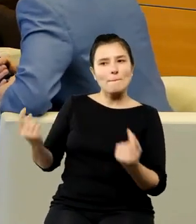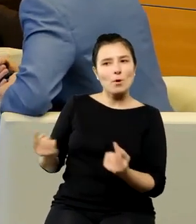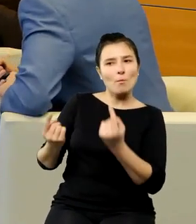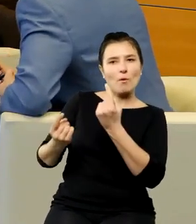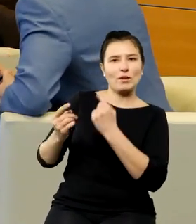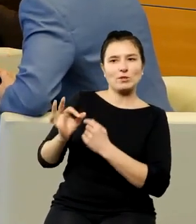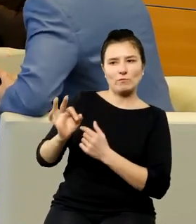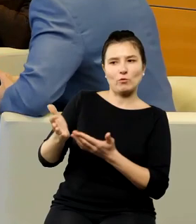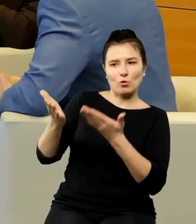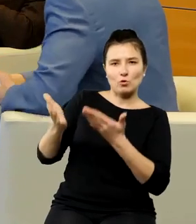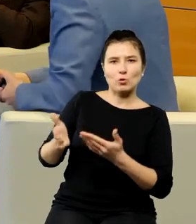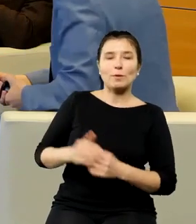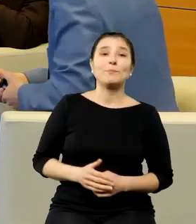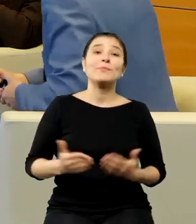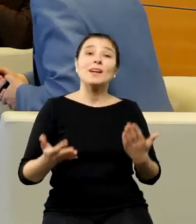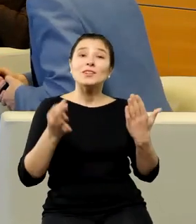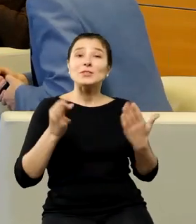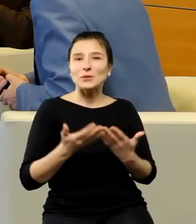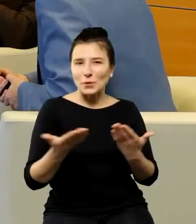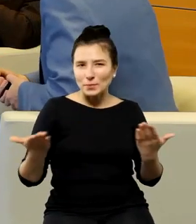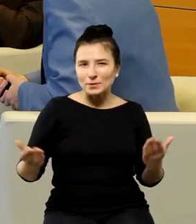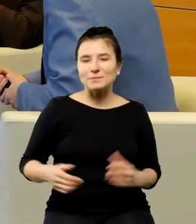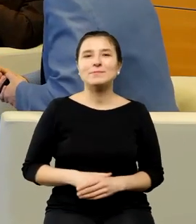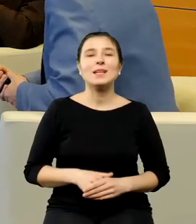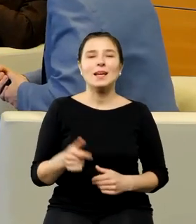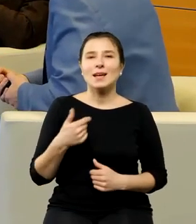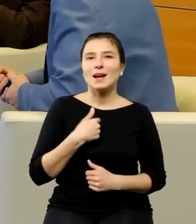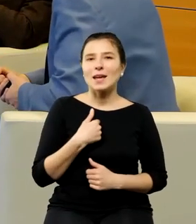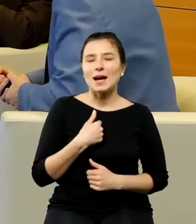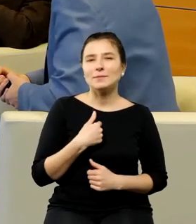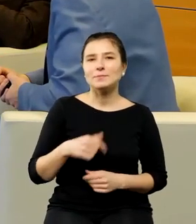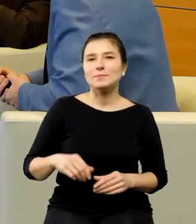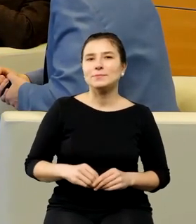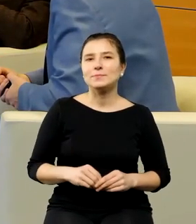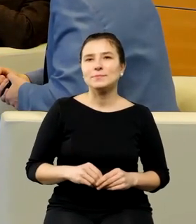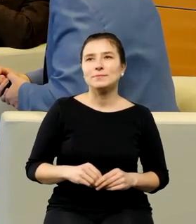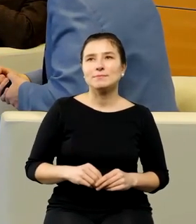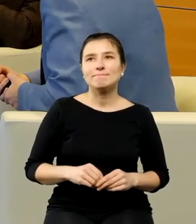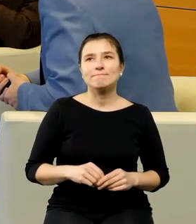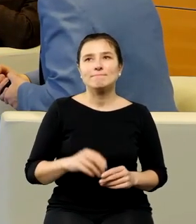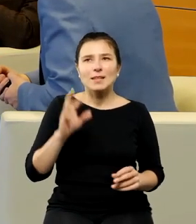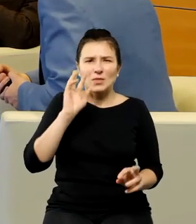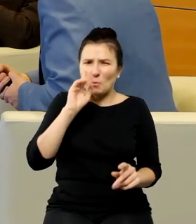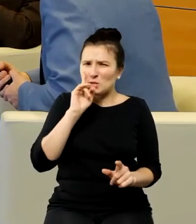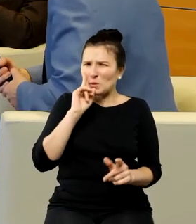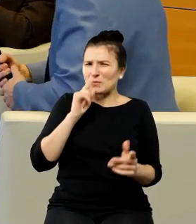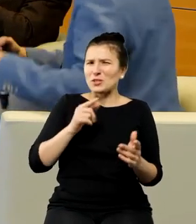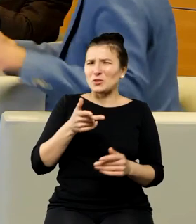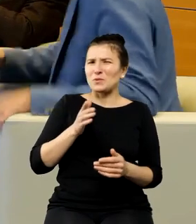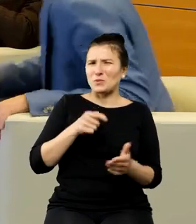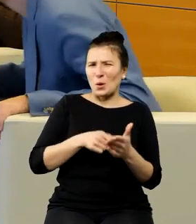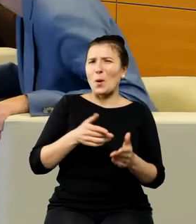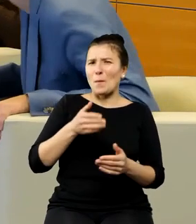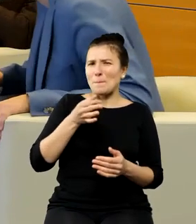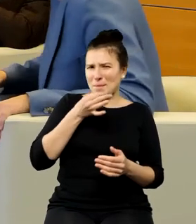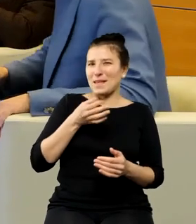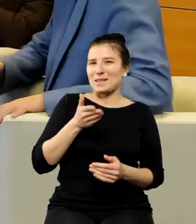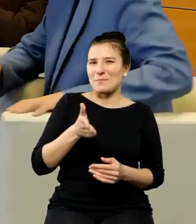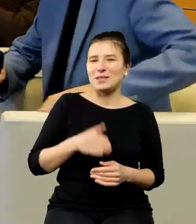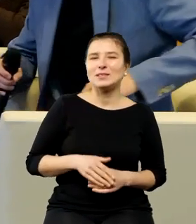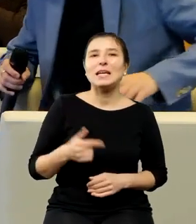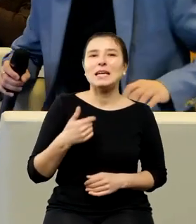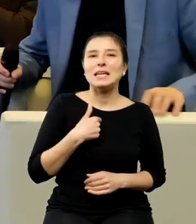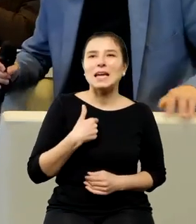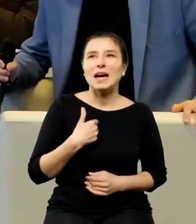Dzień dobry Państwu również. Ja pozwoliłam sobie, domyślając się tego pytania, pokazać Państwu